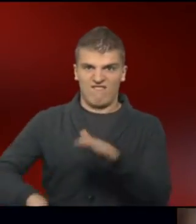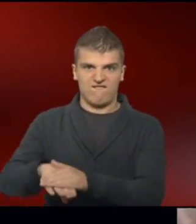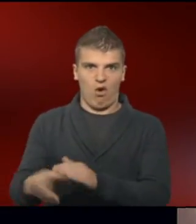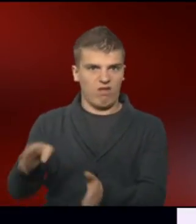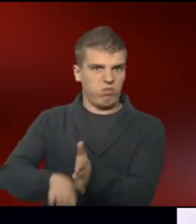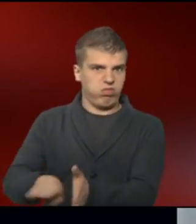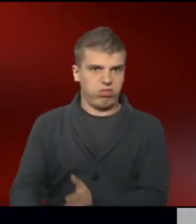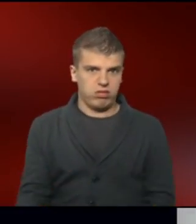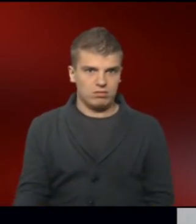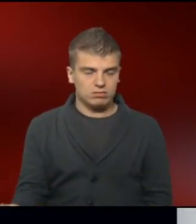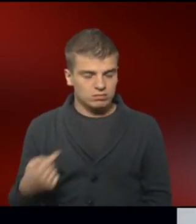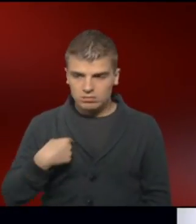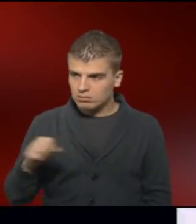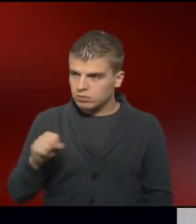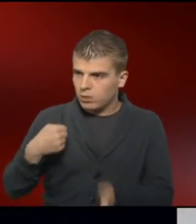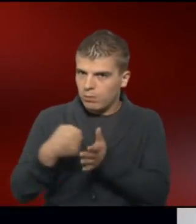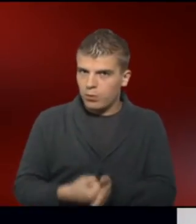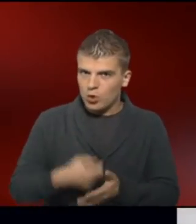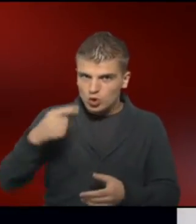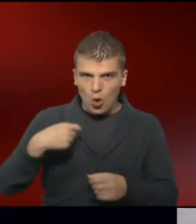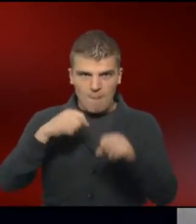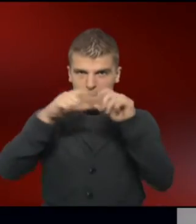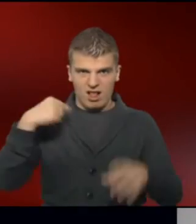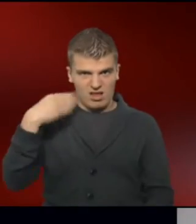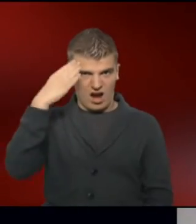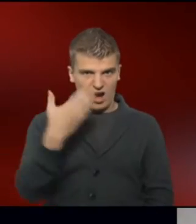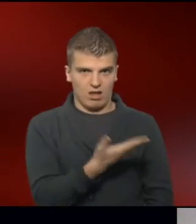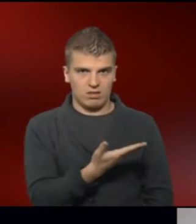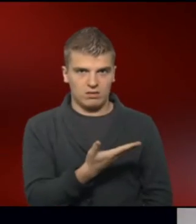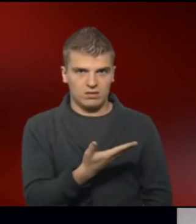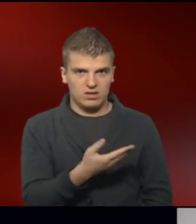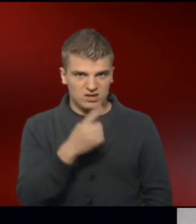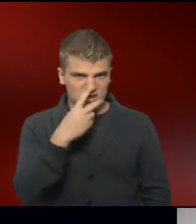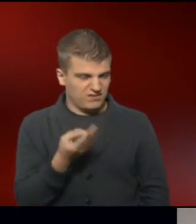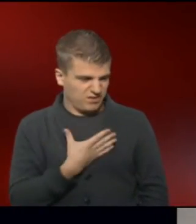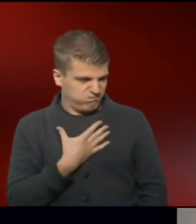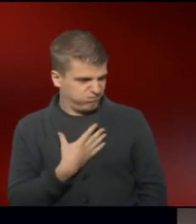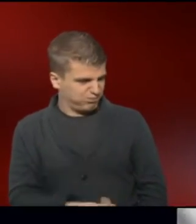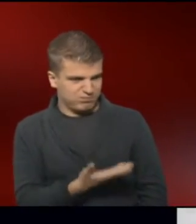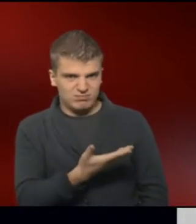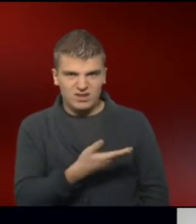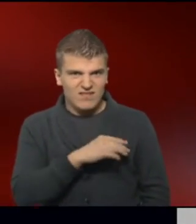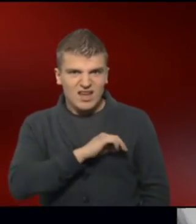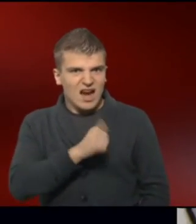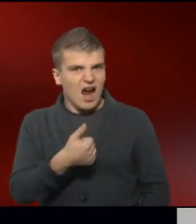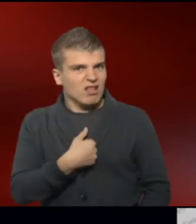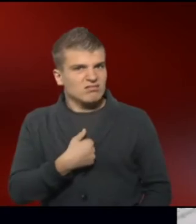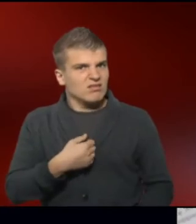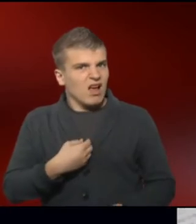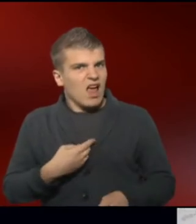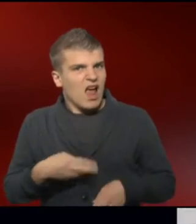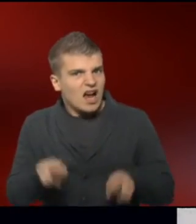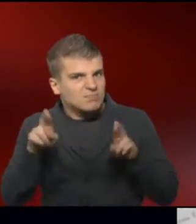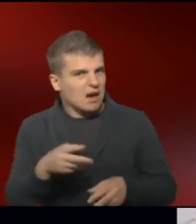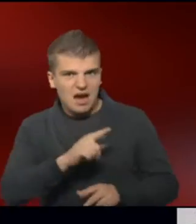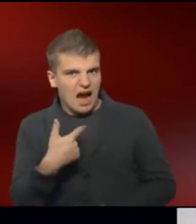war das, was mich geprägt hat. Ich kannte nur solche Bilder. Die haben was Deprimierendes, Würdeloses und informieren